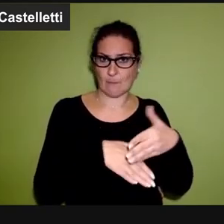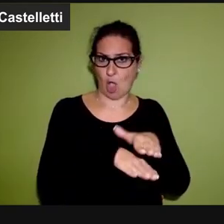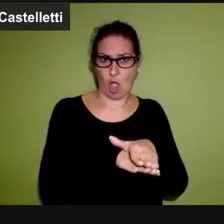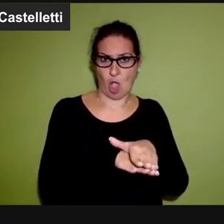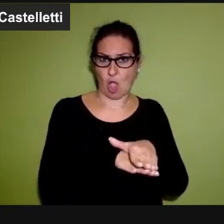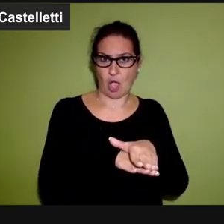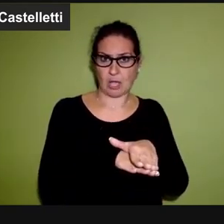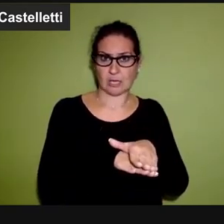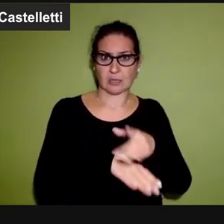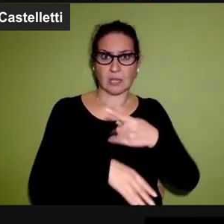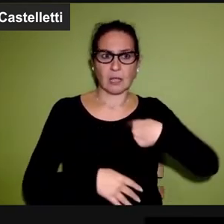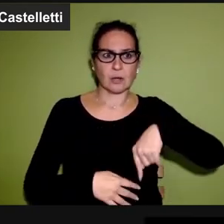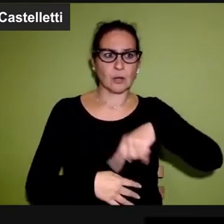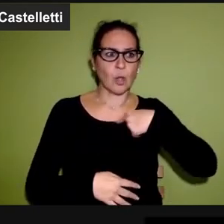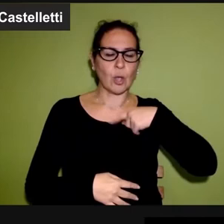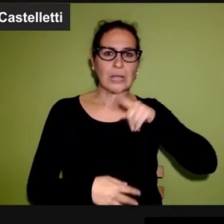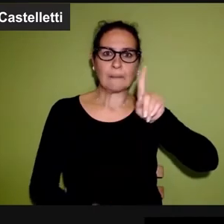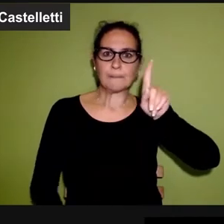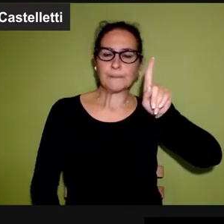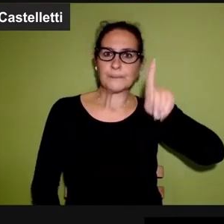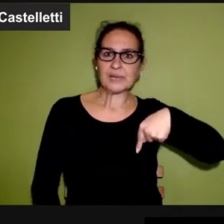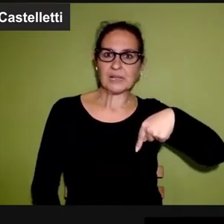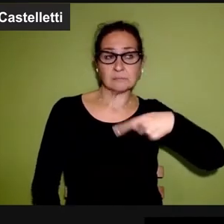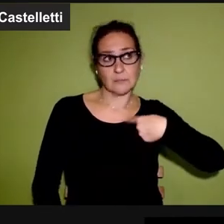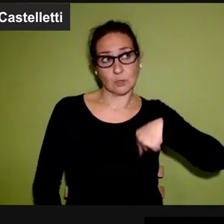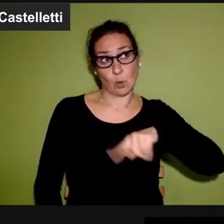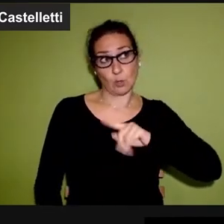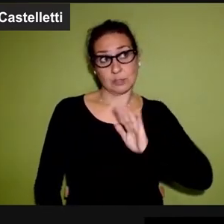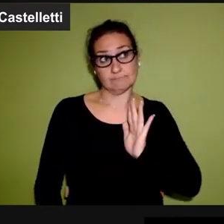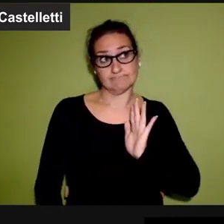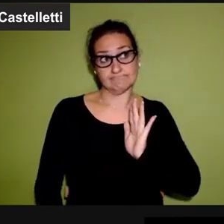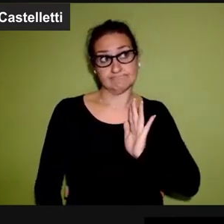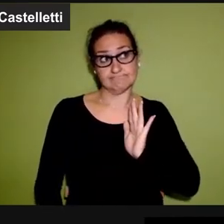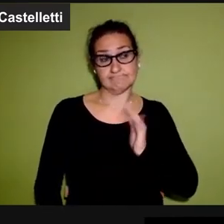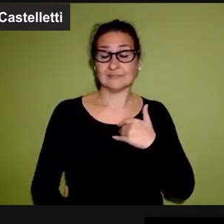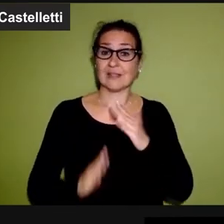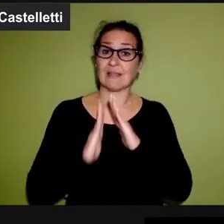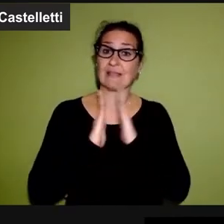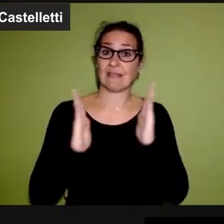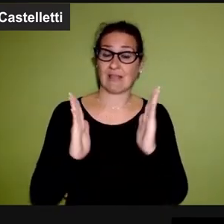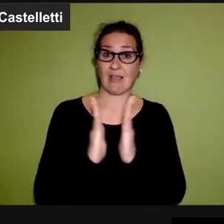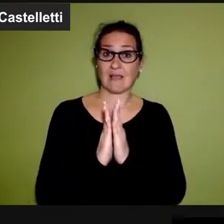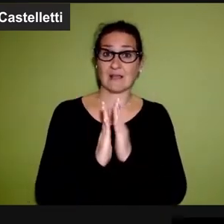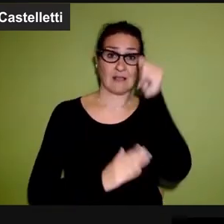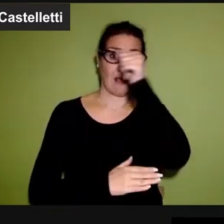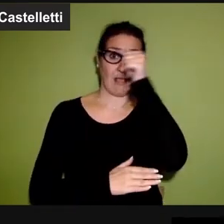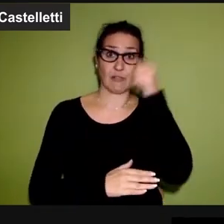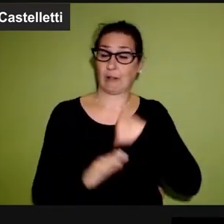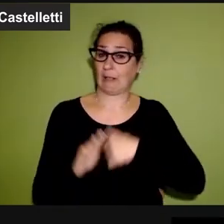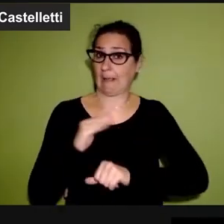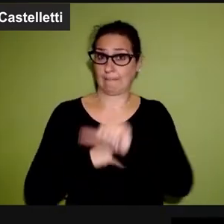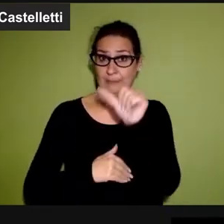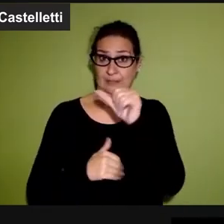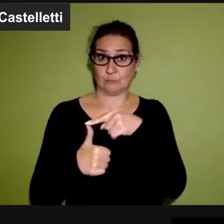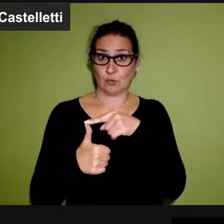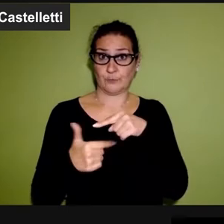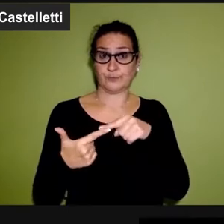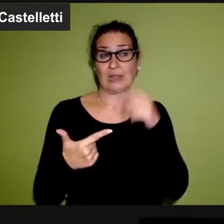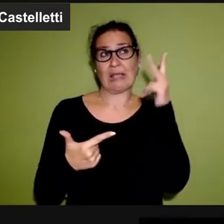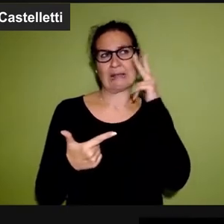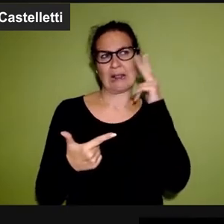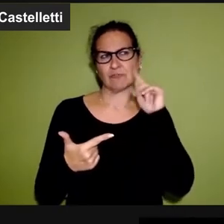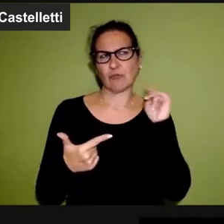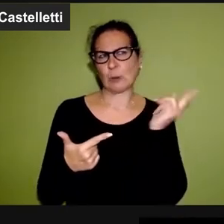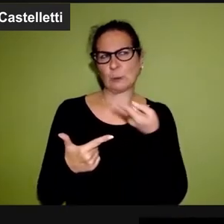alcun delitto, invece noi pretendiamo, noi, la Chiesa Cattolica in primo luogo, le